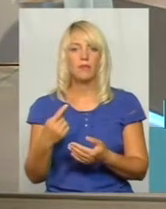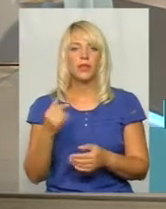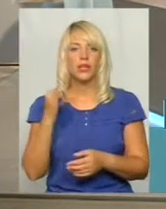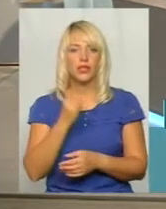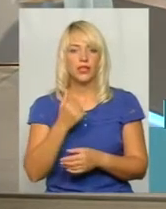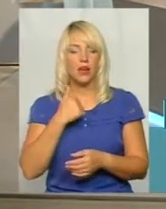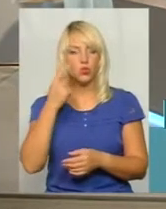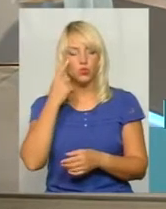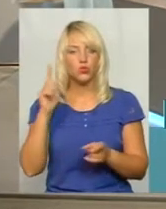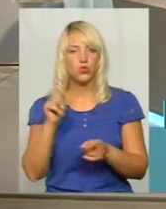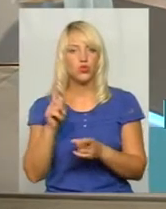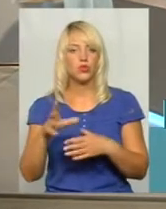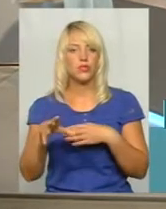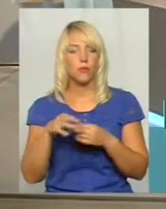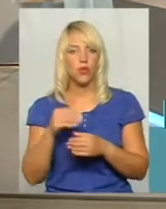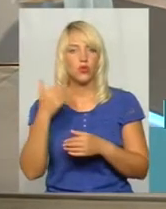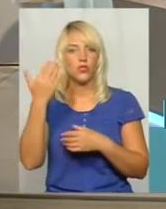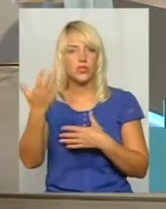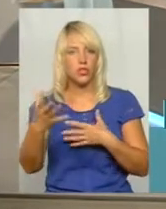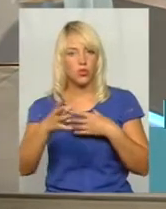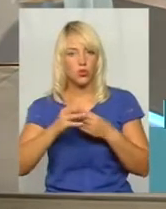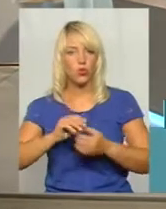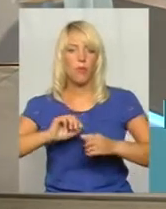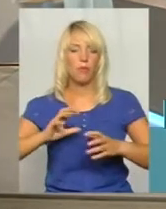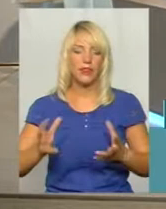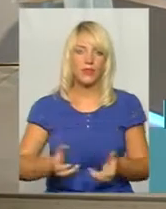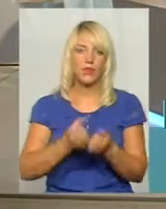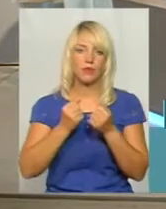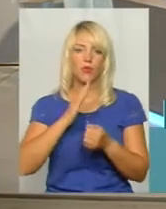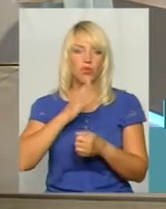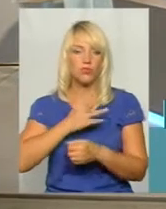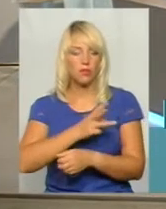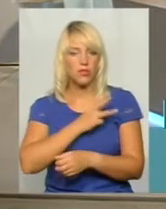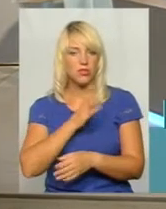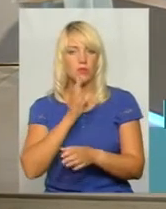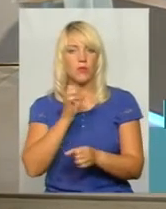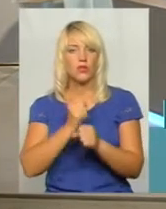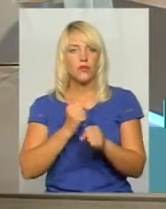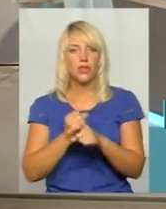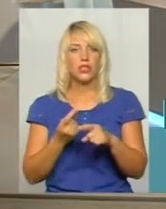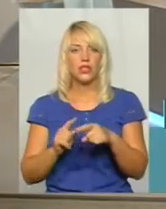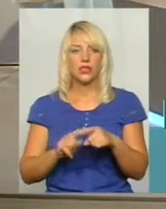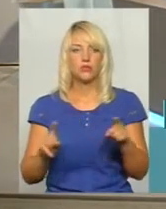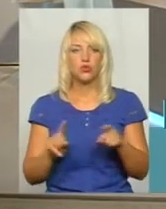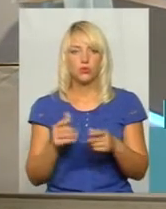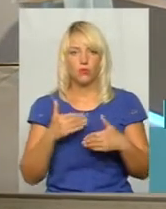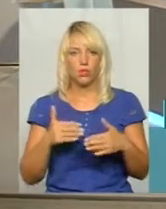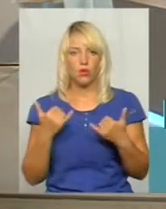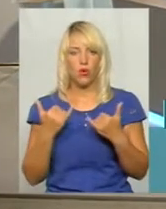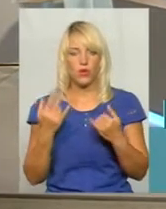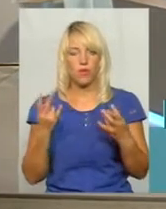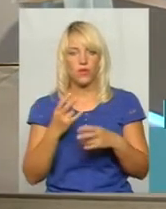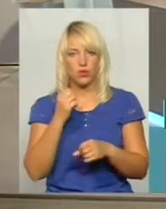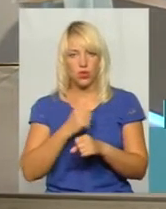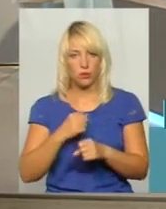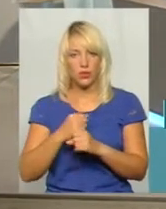що спільно і з їхньою підтримкою, і з нашим бажанням, ми будемо працювати над тим, що ми сьогодні повинні зробити. Але мій